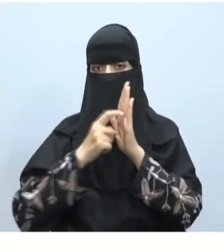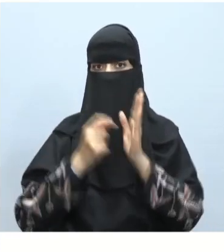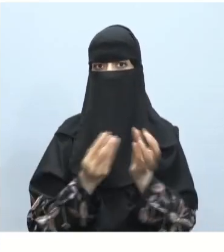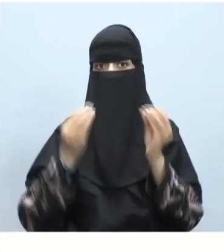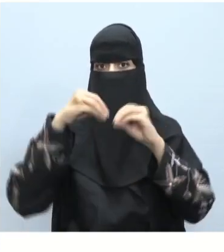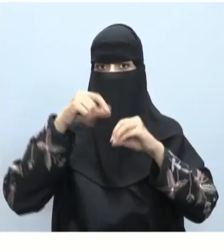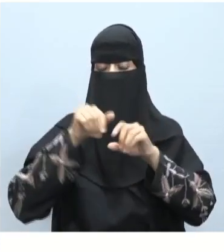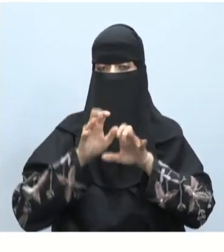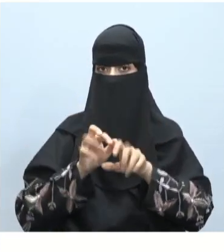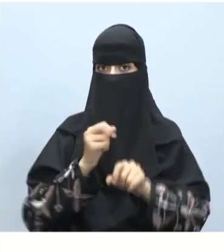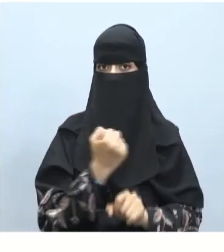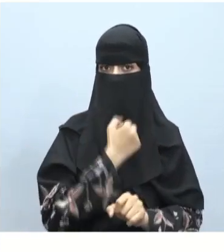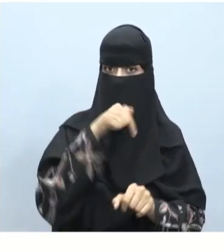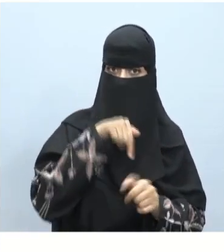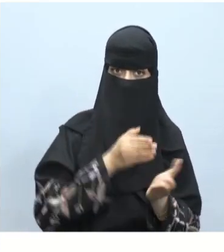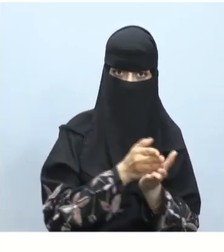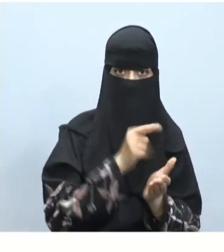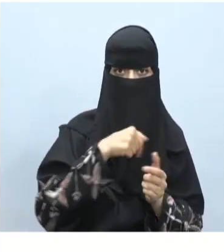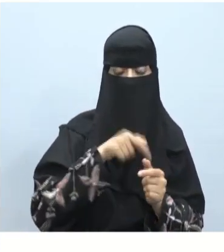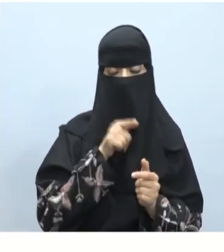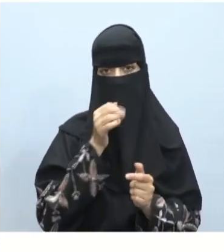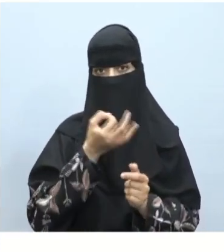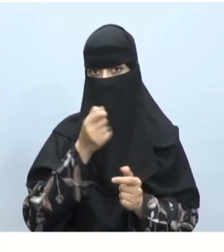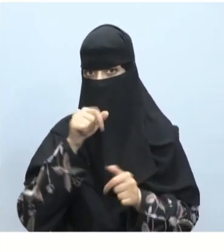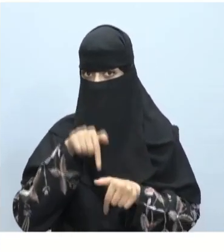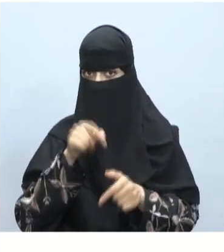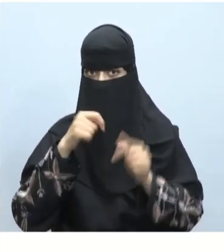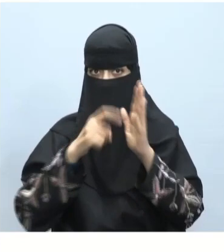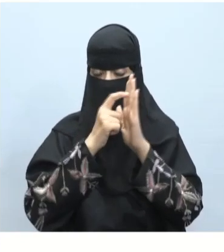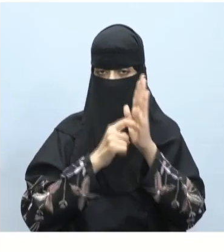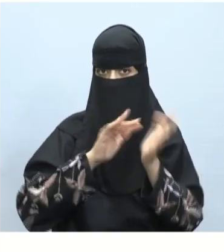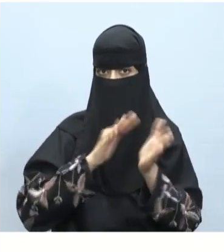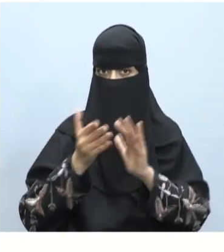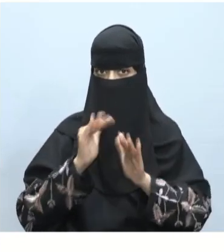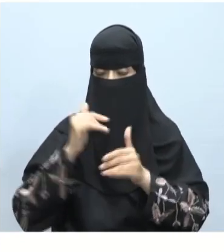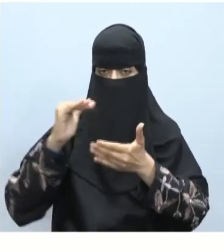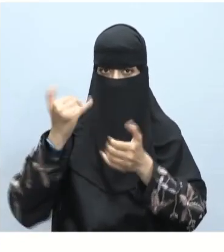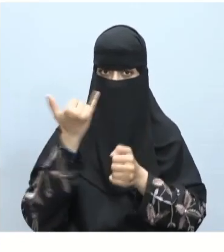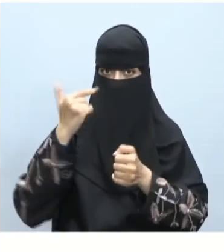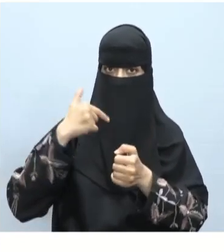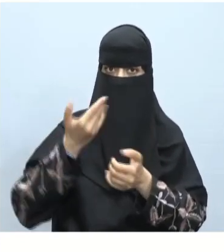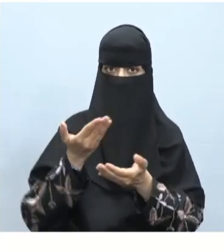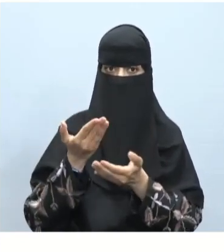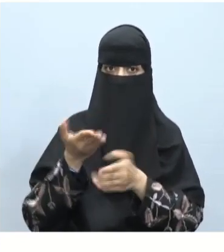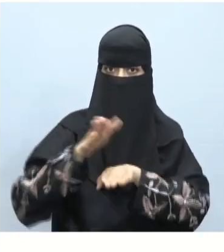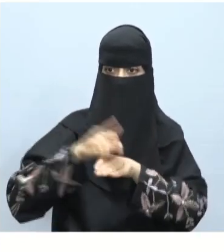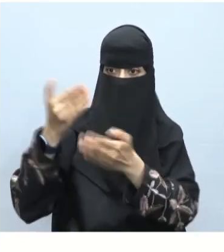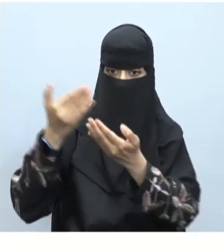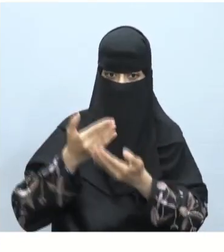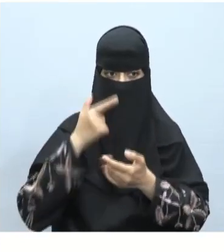المحتوى الخاص بك بطريقة منطقية ومنظمة مما يسهل على الزائرين